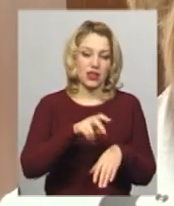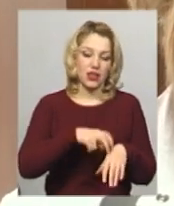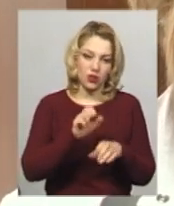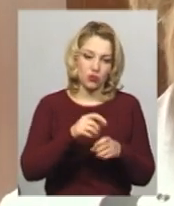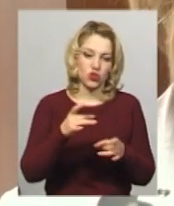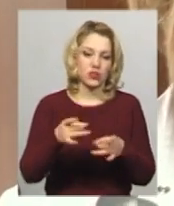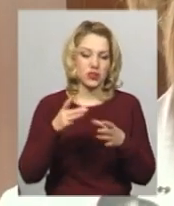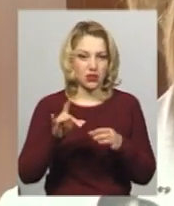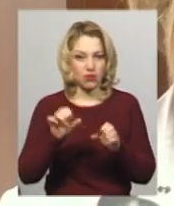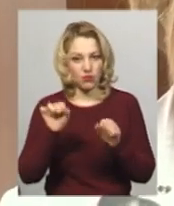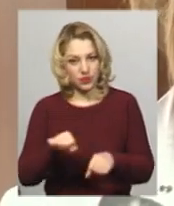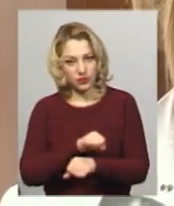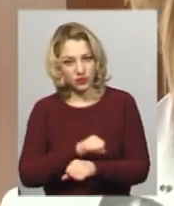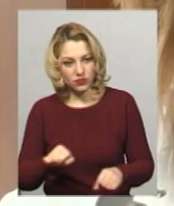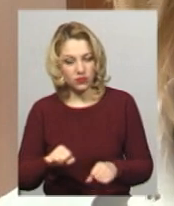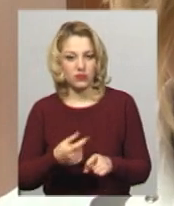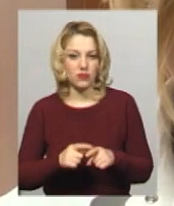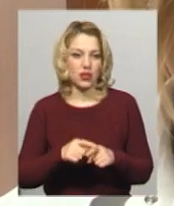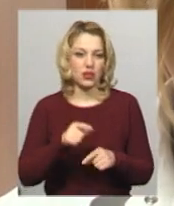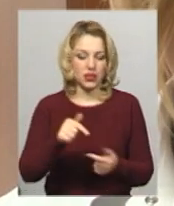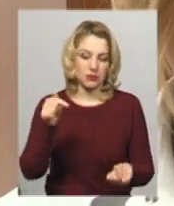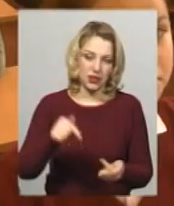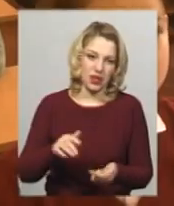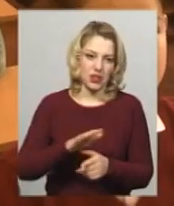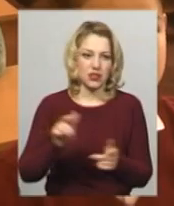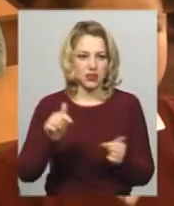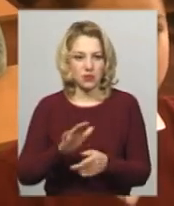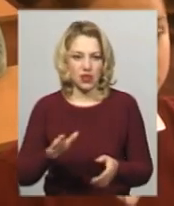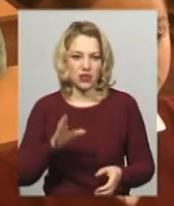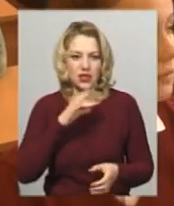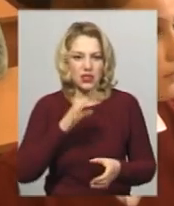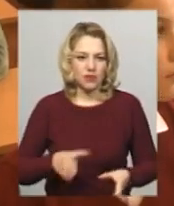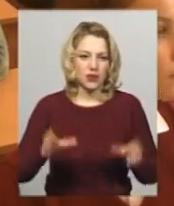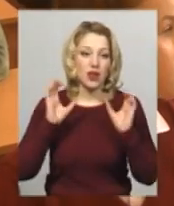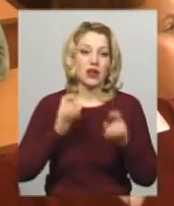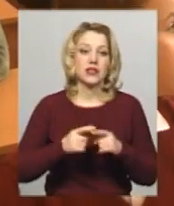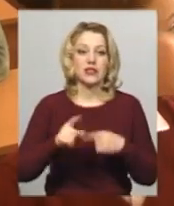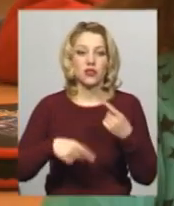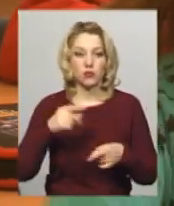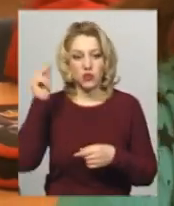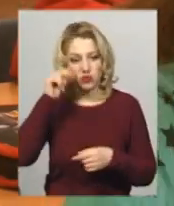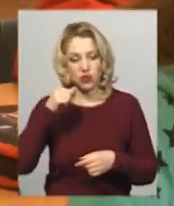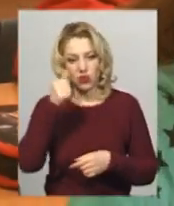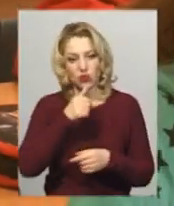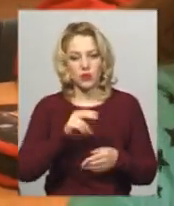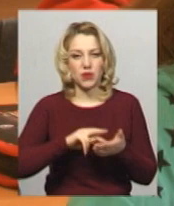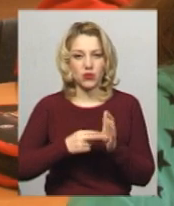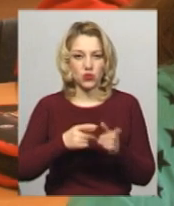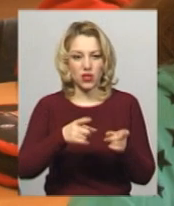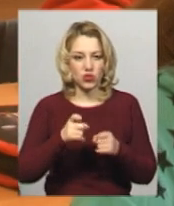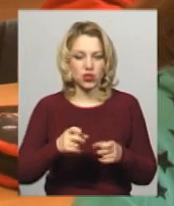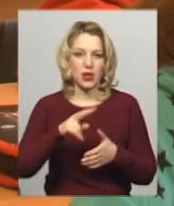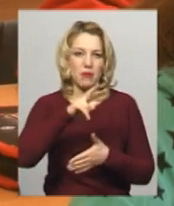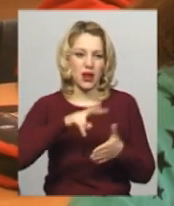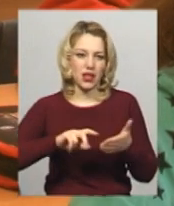організму дитини і сприйнятливість її до загортування. З наступного навчального року у школі планують долучити до загортовування паралельні